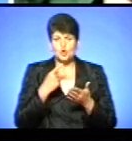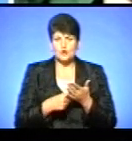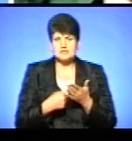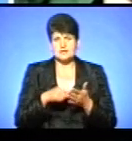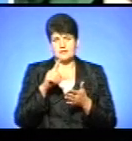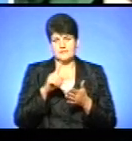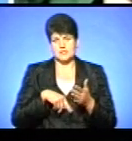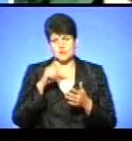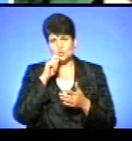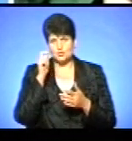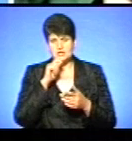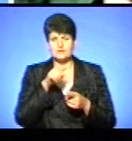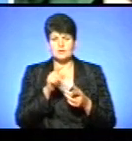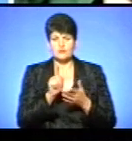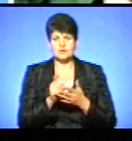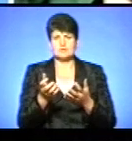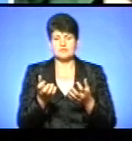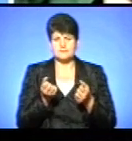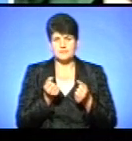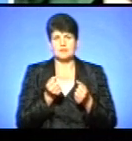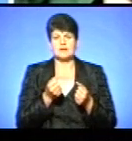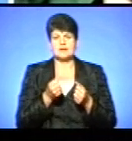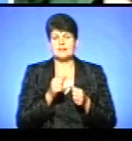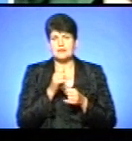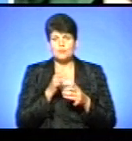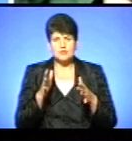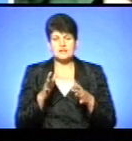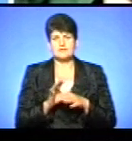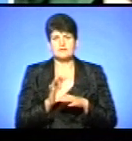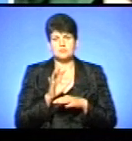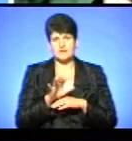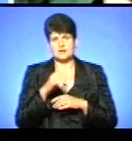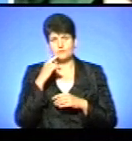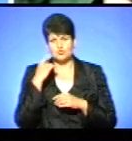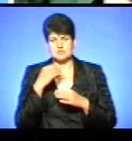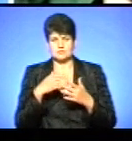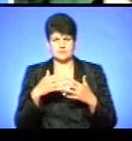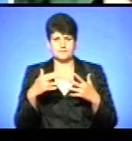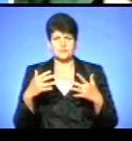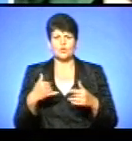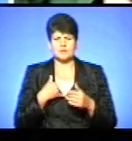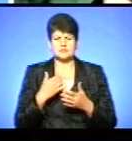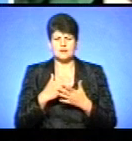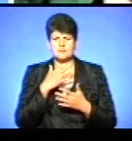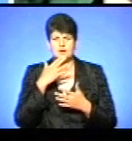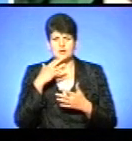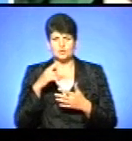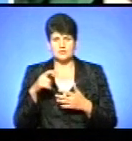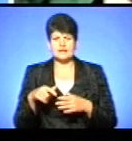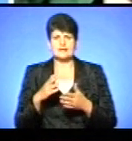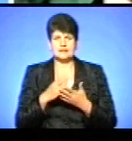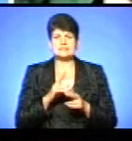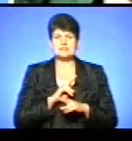громадянства України, щоб їх не могли депортовувати з ту саму Росію ворожу. Так, нас дуже багато зграв. Є людей, є загибли в нас,